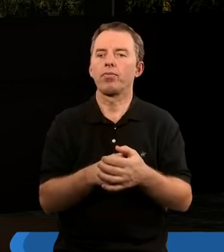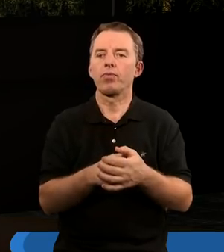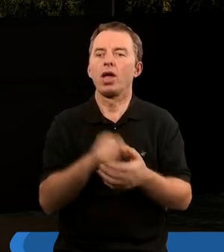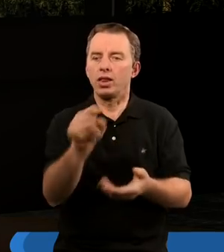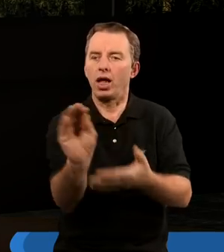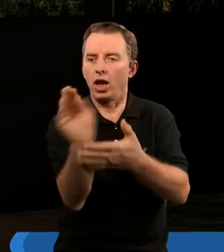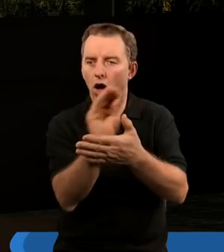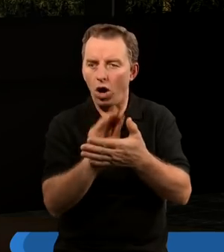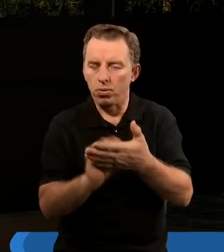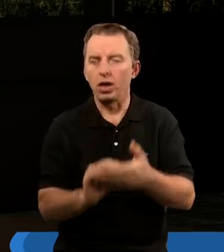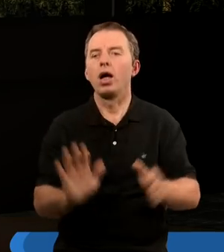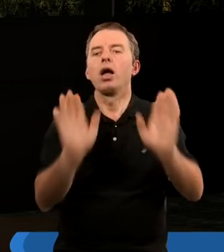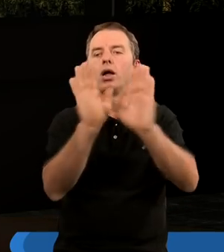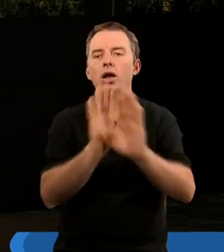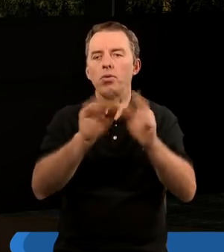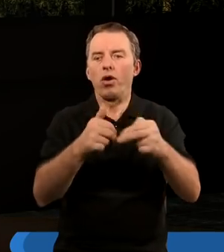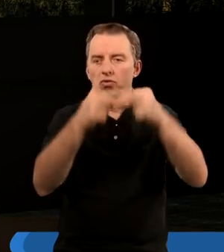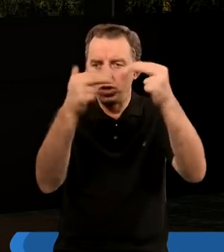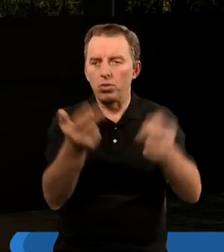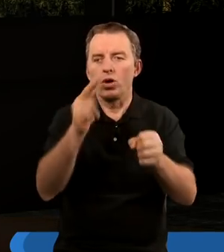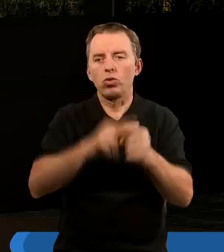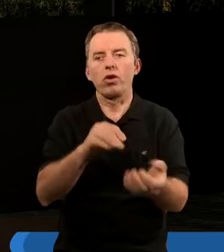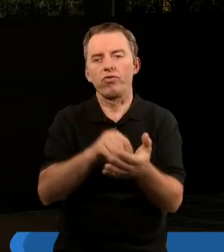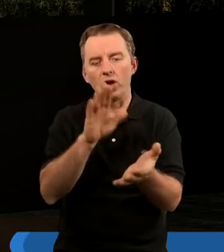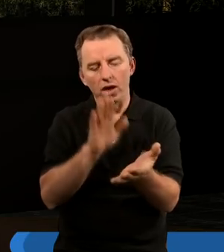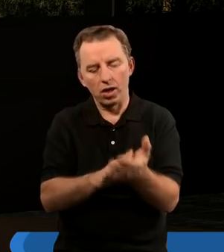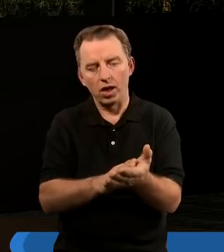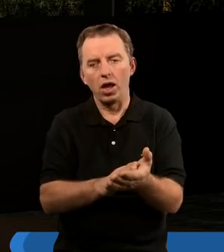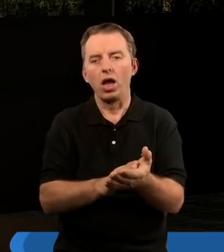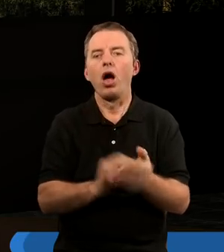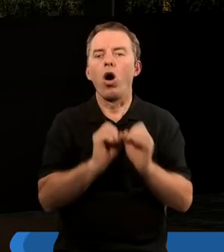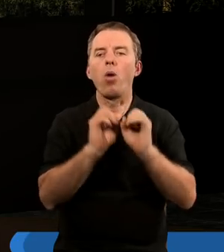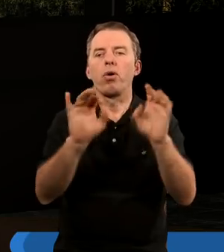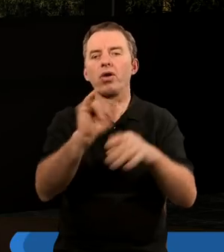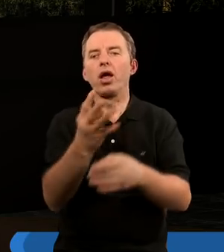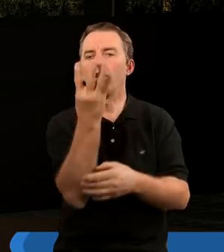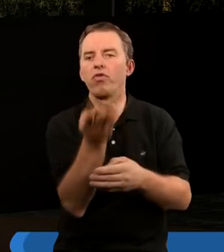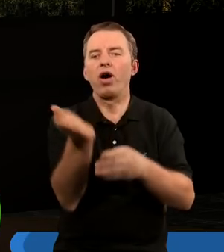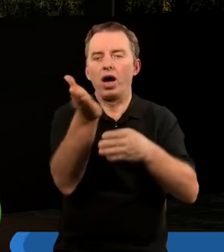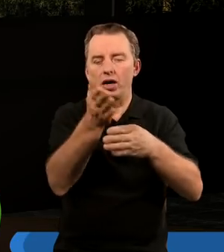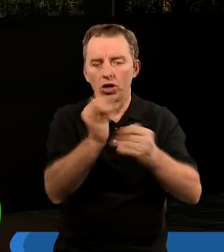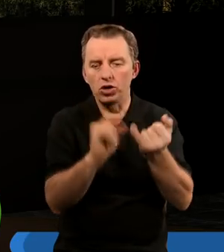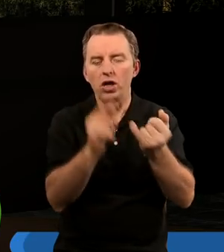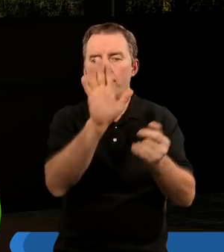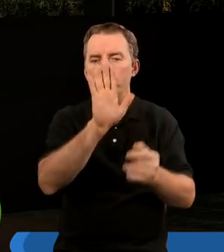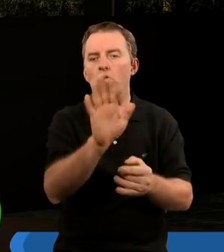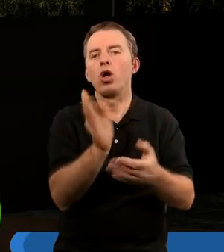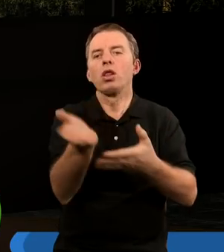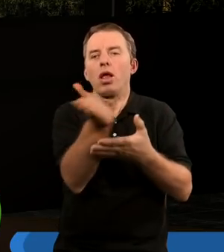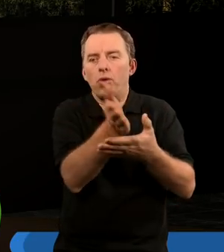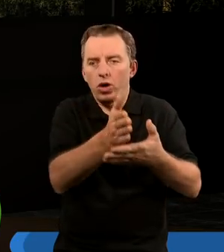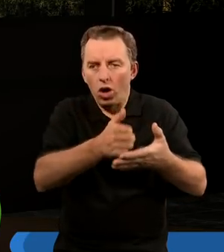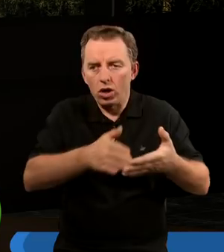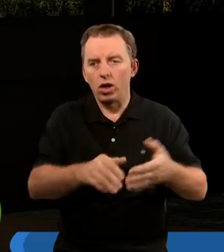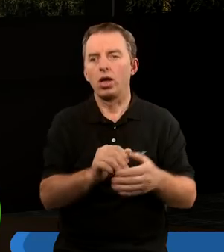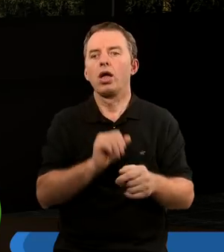Ten opis nabożeństwa w niebie, który zapisany jest właśnie w Apokalipsie w czwartym i w piątym rozdziale,